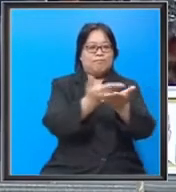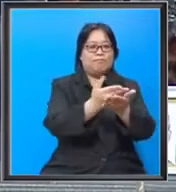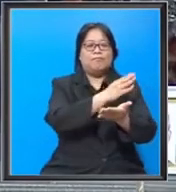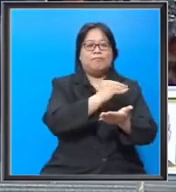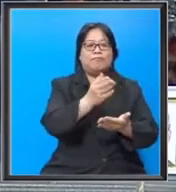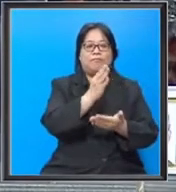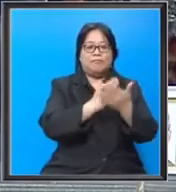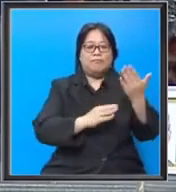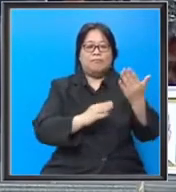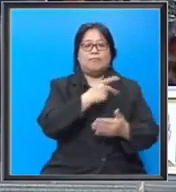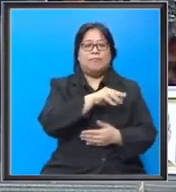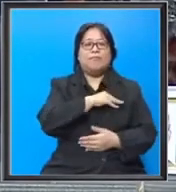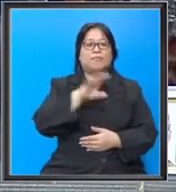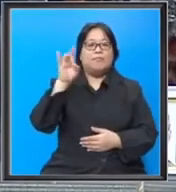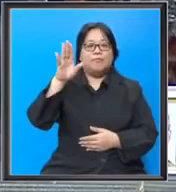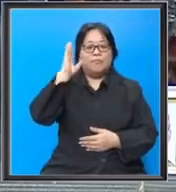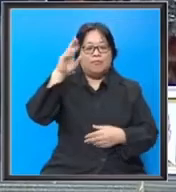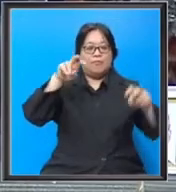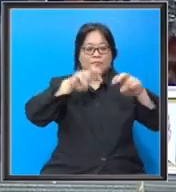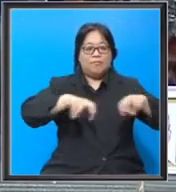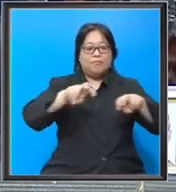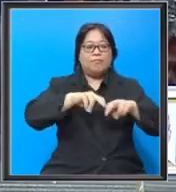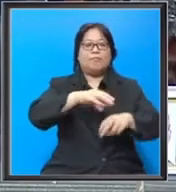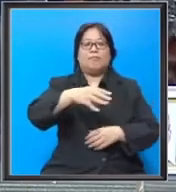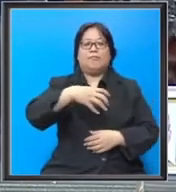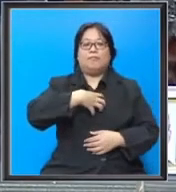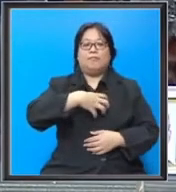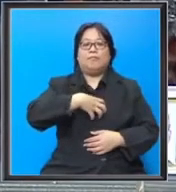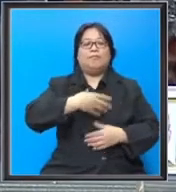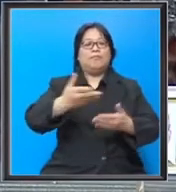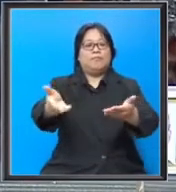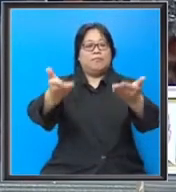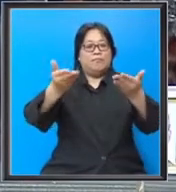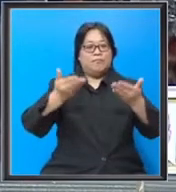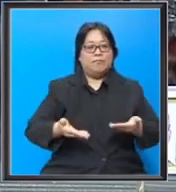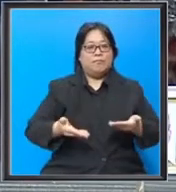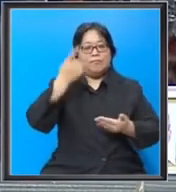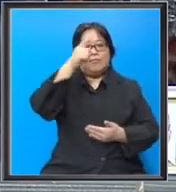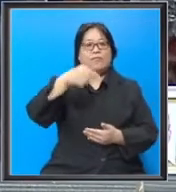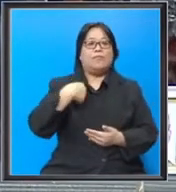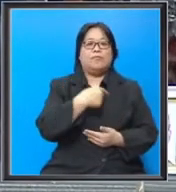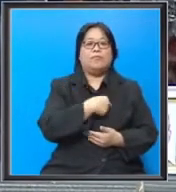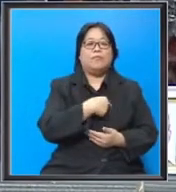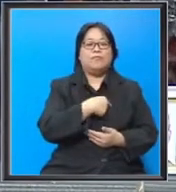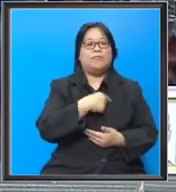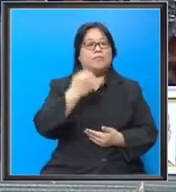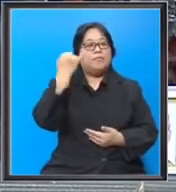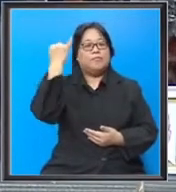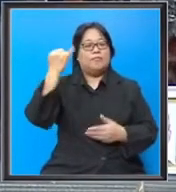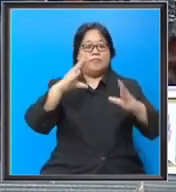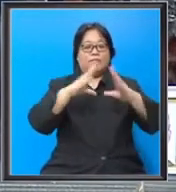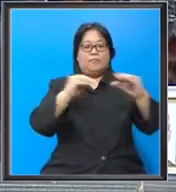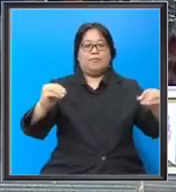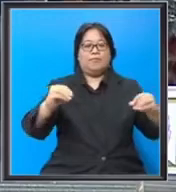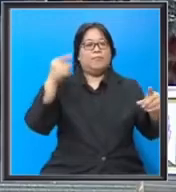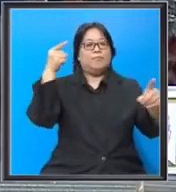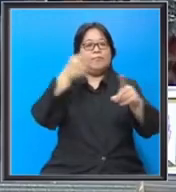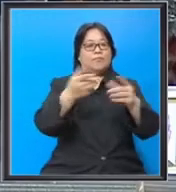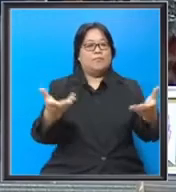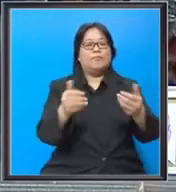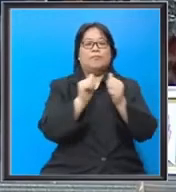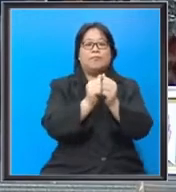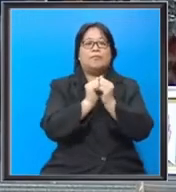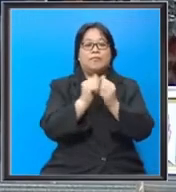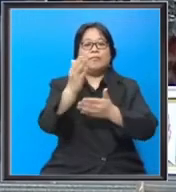insyaAllah pihak Kementerian akan meliti pandangan dan aduan yang telah diimbawa untuk kita mencari jalan penyelesaian kepada isu ini